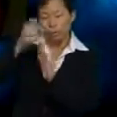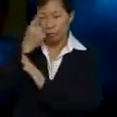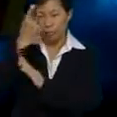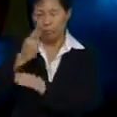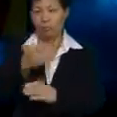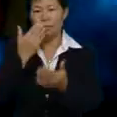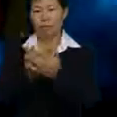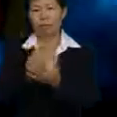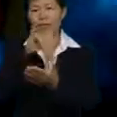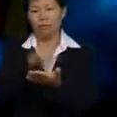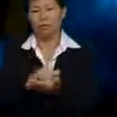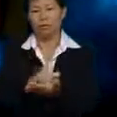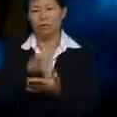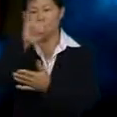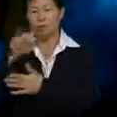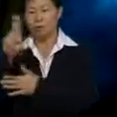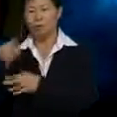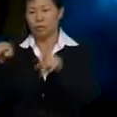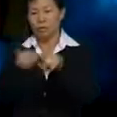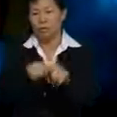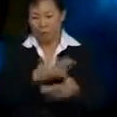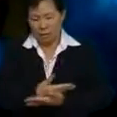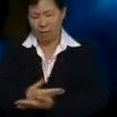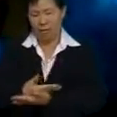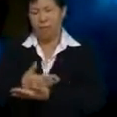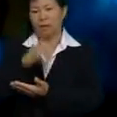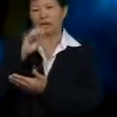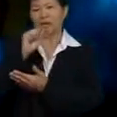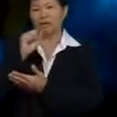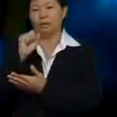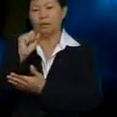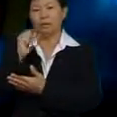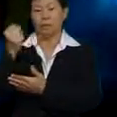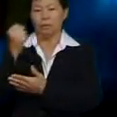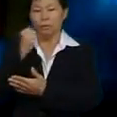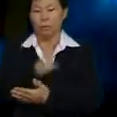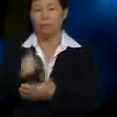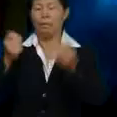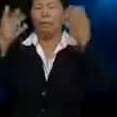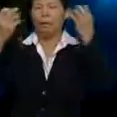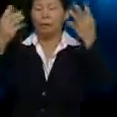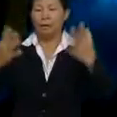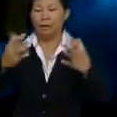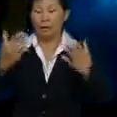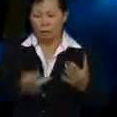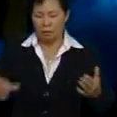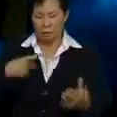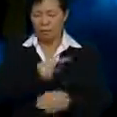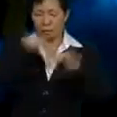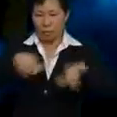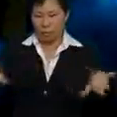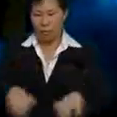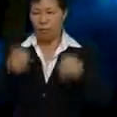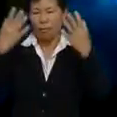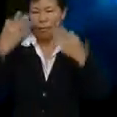Bagus tu Julia Sebagai anak yang Saleh dan Salehah Banyak perkara Yang kita boleh buat Untuk jadi anak yang Saleh dan Salehah Dan